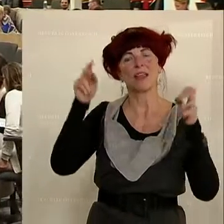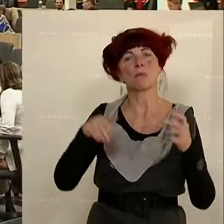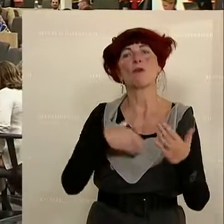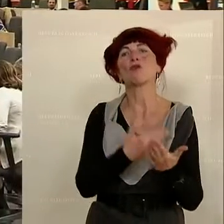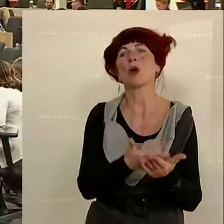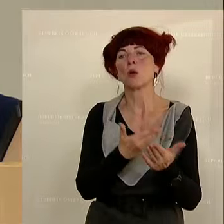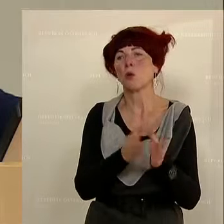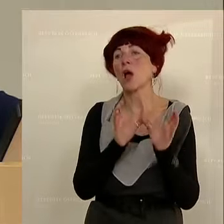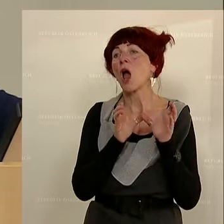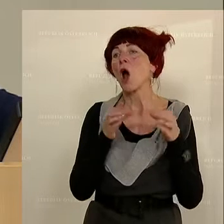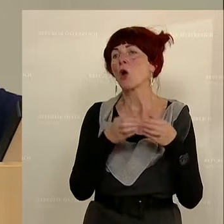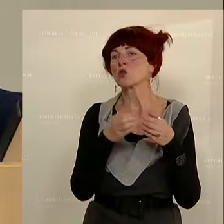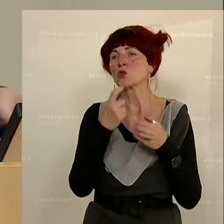des Ausschusses für Konsumentenschutz.